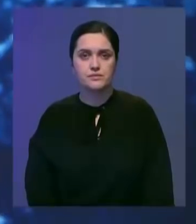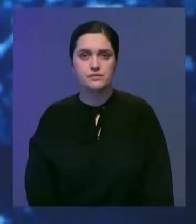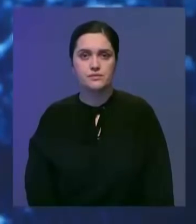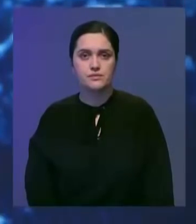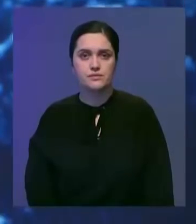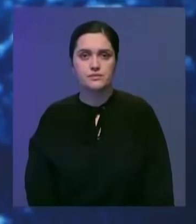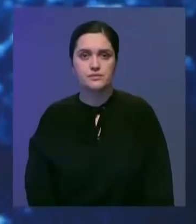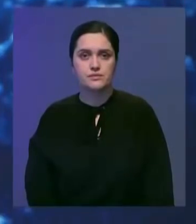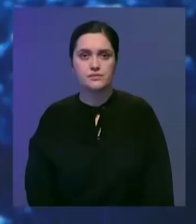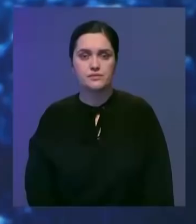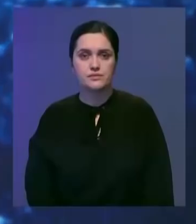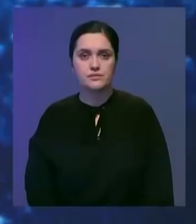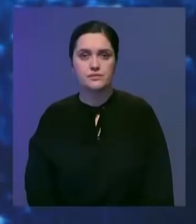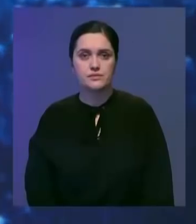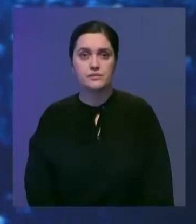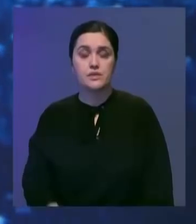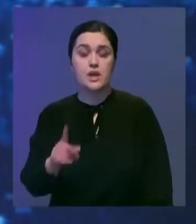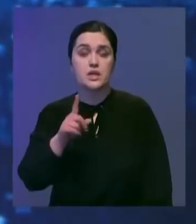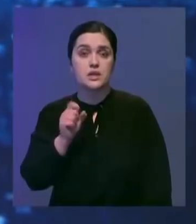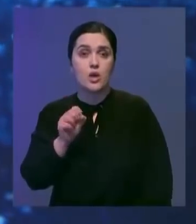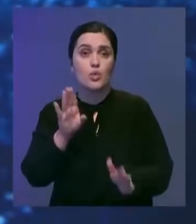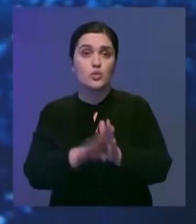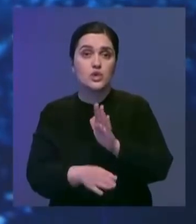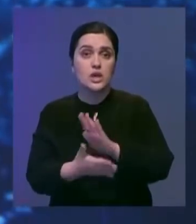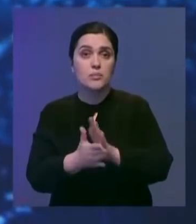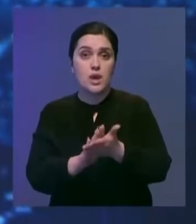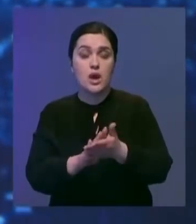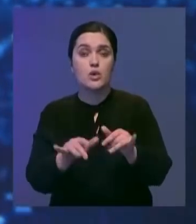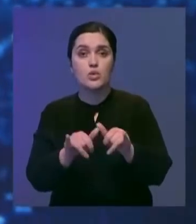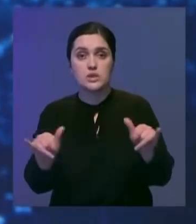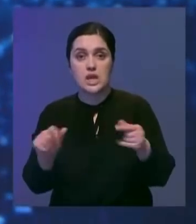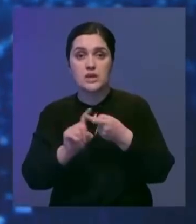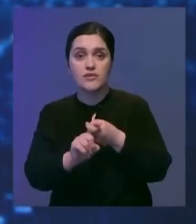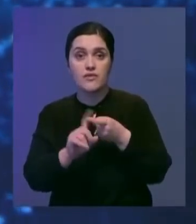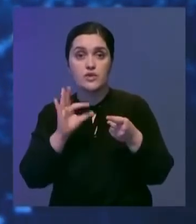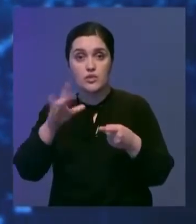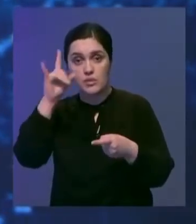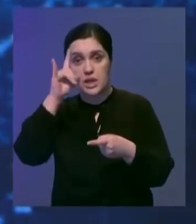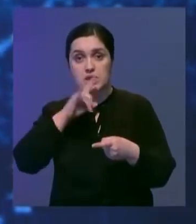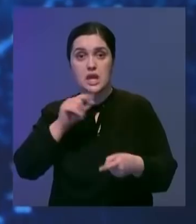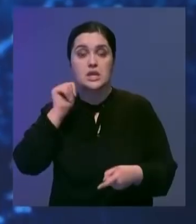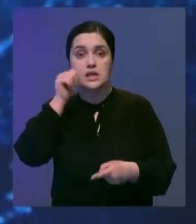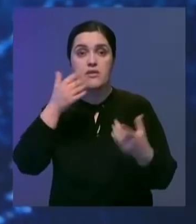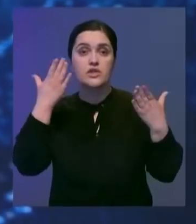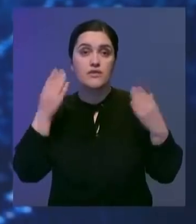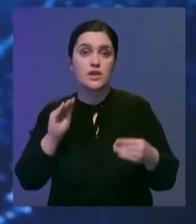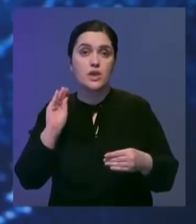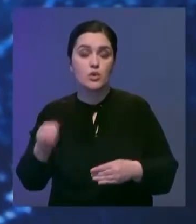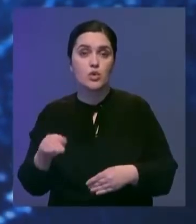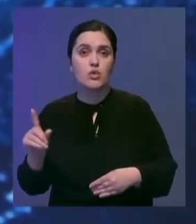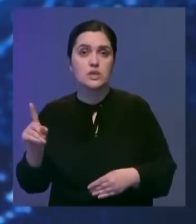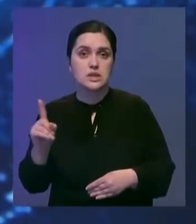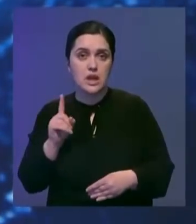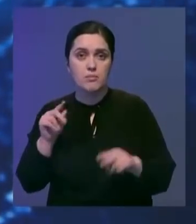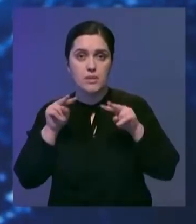Казахстан завершения выпуска напомню, из-за ухудшения ситуации и роста числа инфицированных в Восточном Казахстане с завтрашнего дня